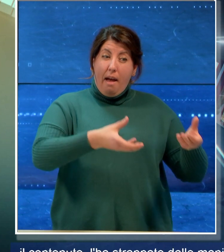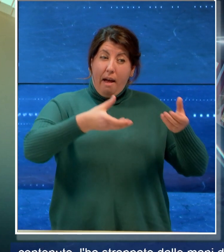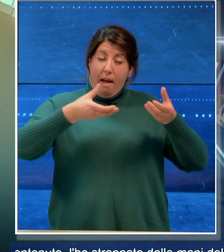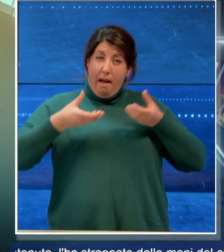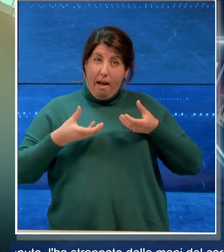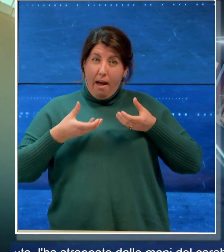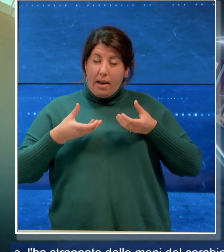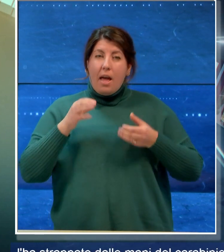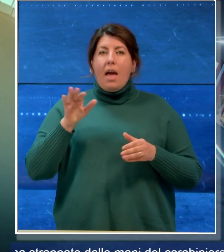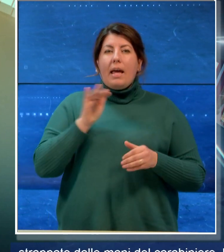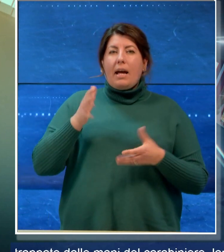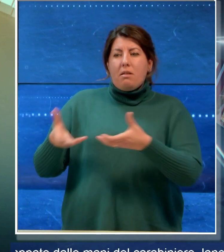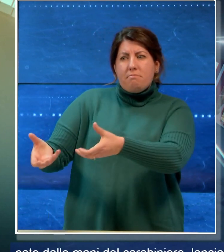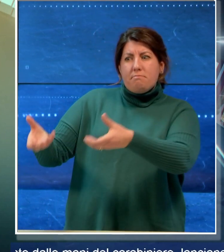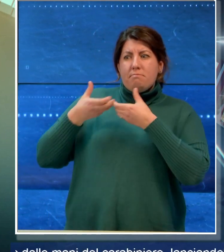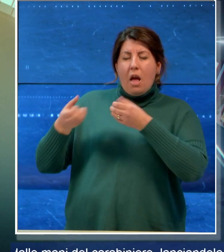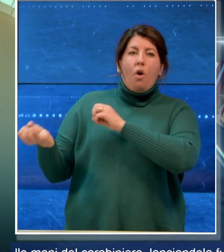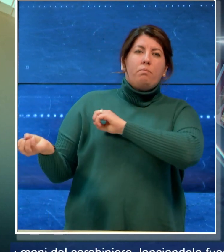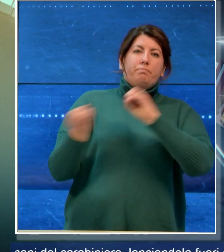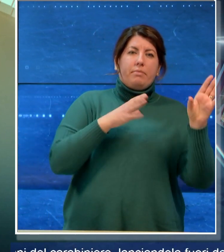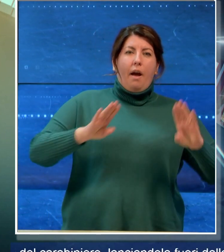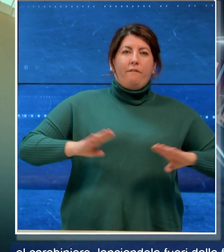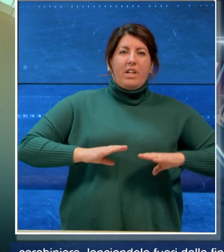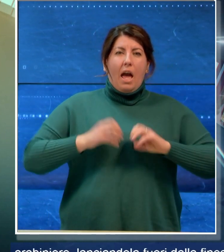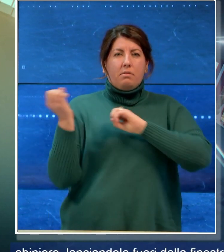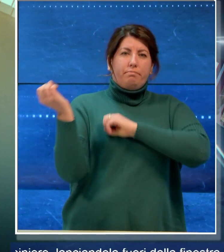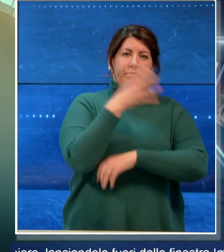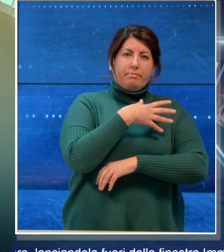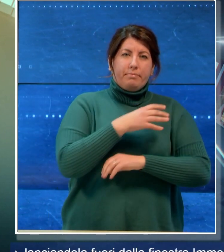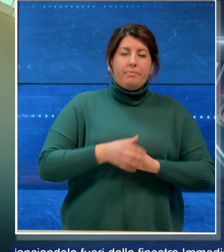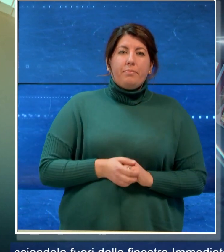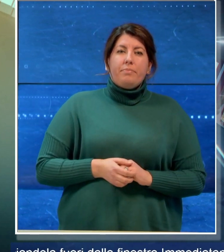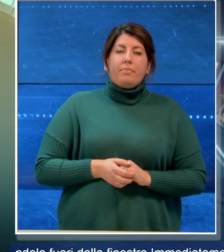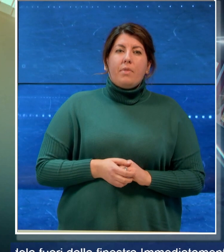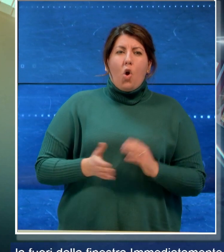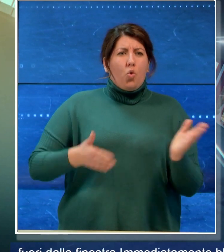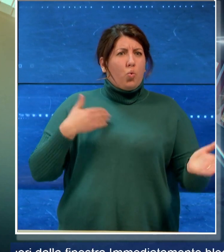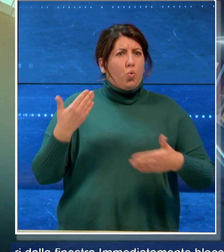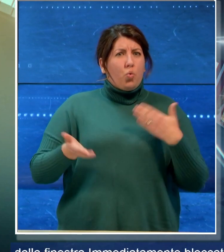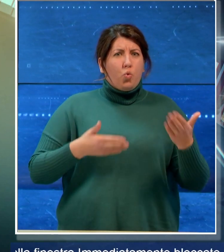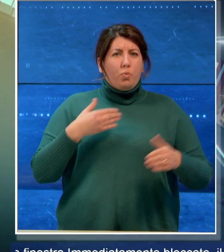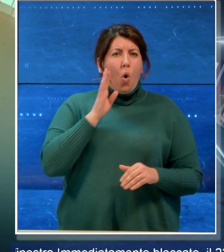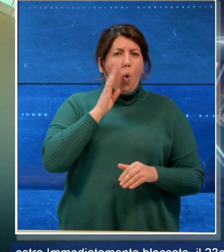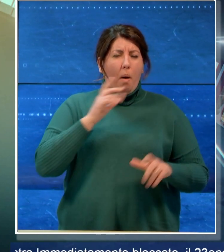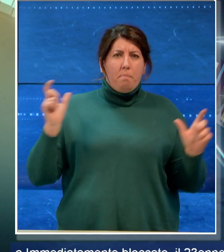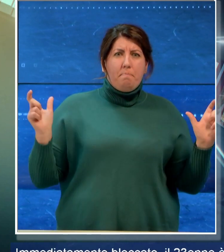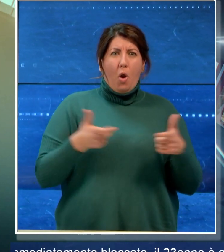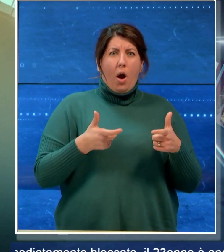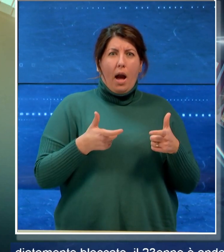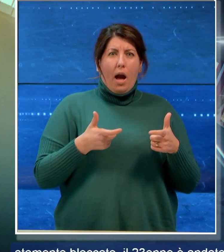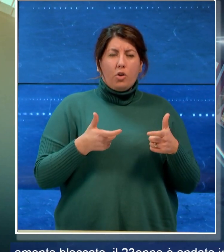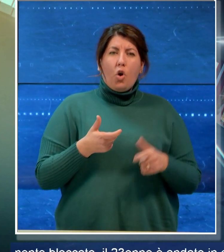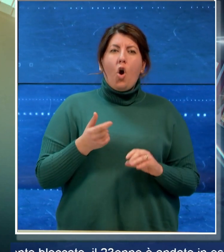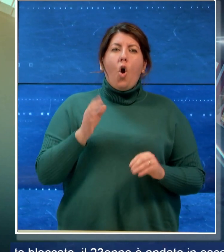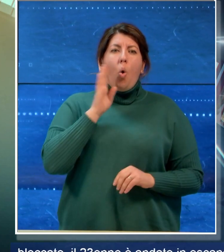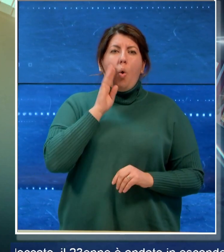carabiniere lanciandola fuori dalla finestra immediatamente bloccato il 23enne